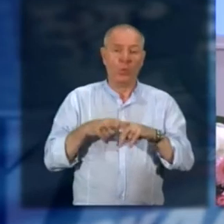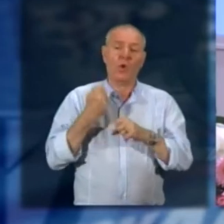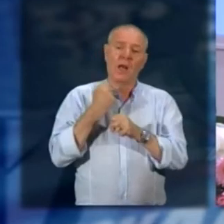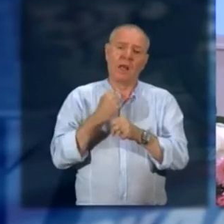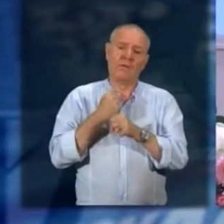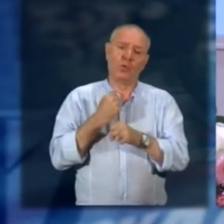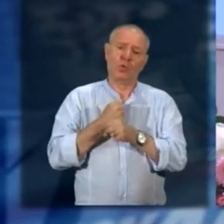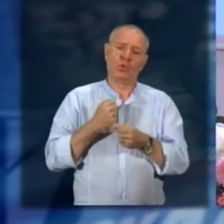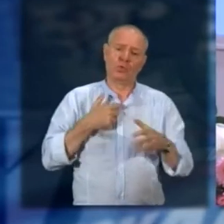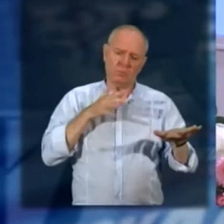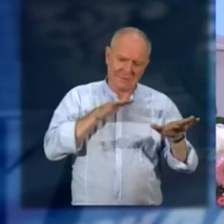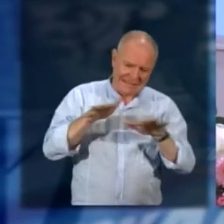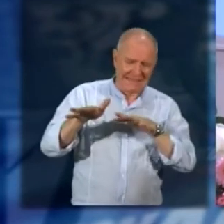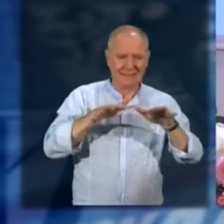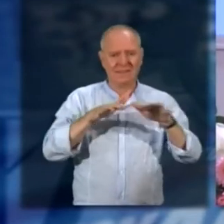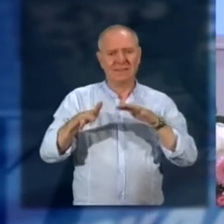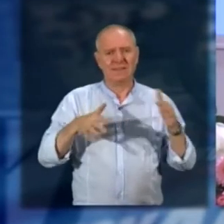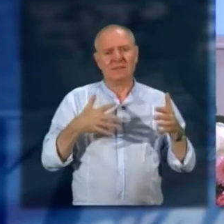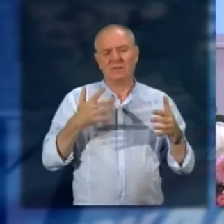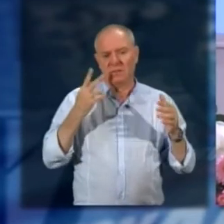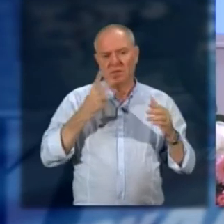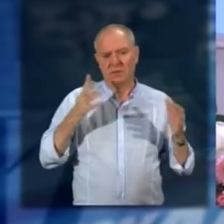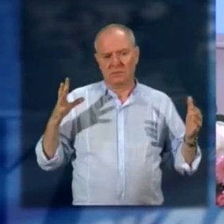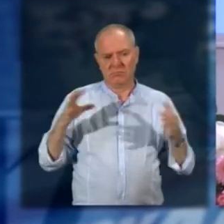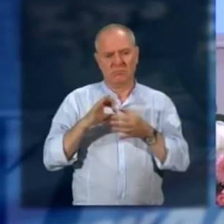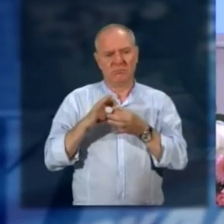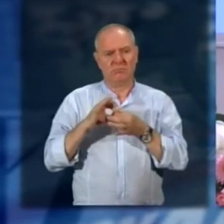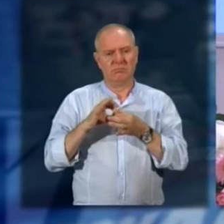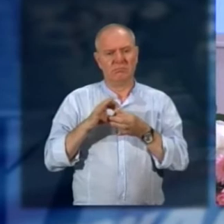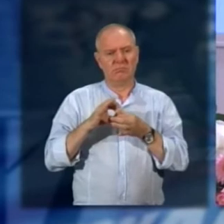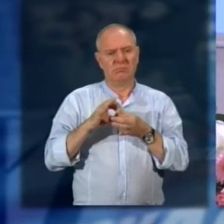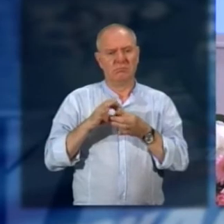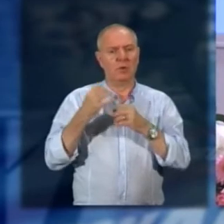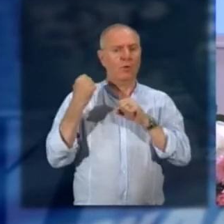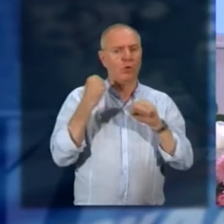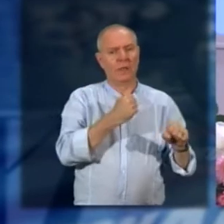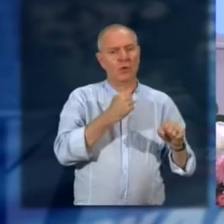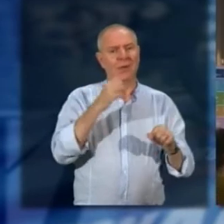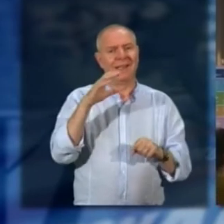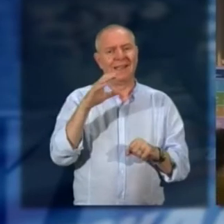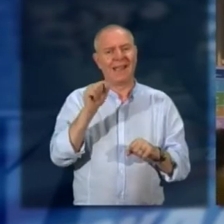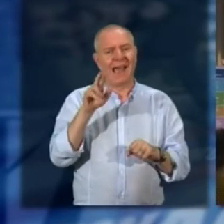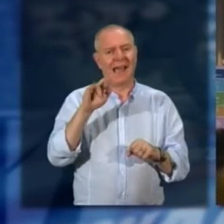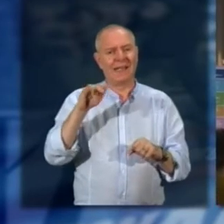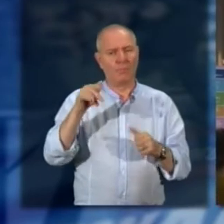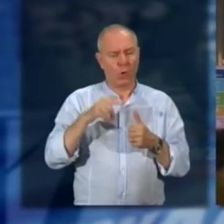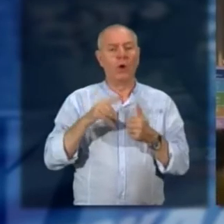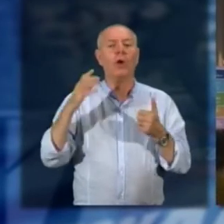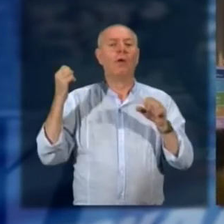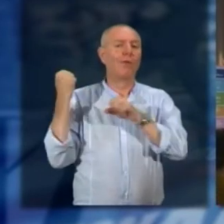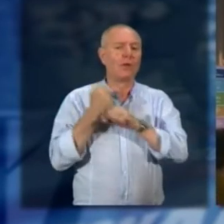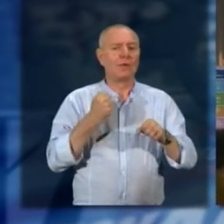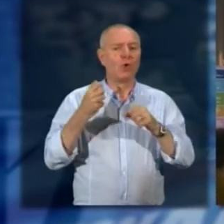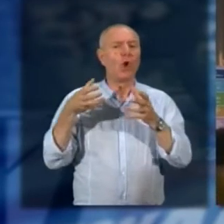che ha visto unirsi in un'alleanza operativa e produttiva Fondazione Cariplo, Fondazione Comunitaria e